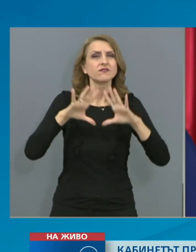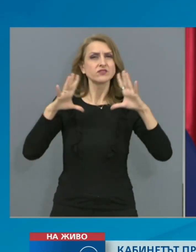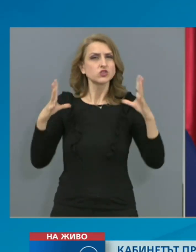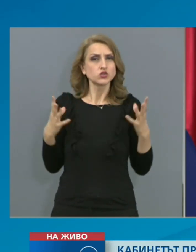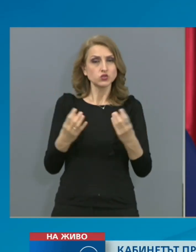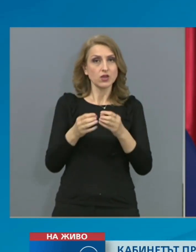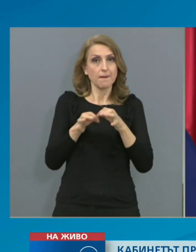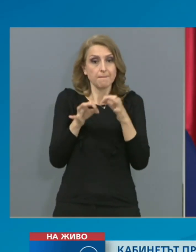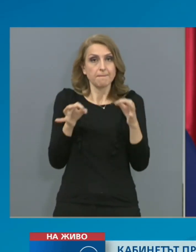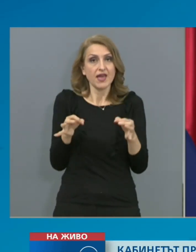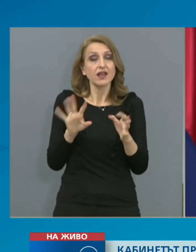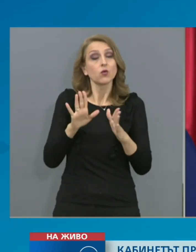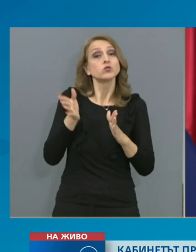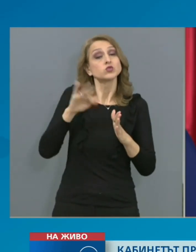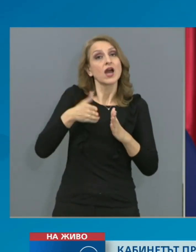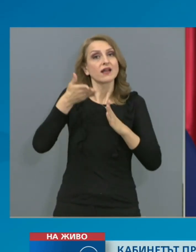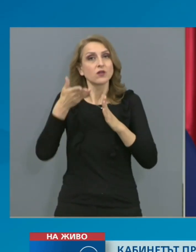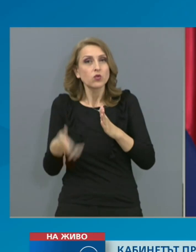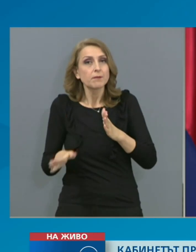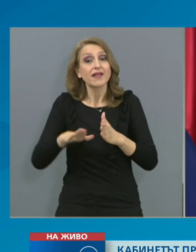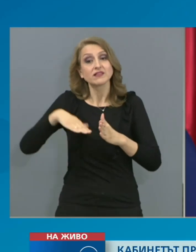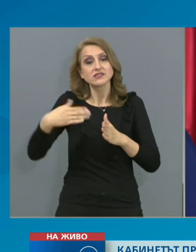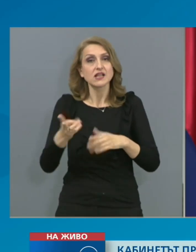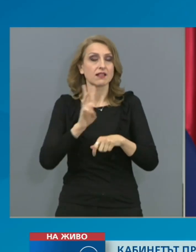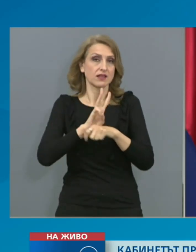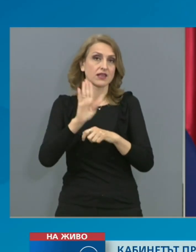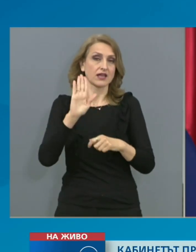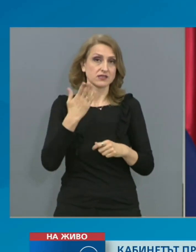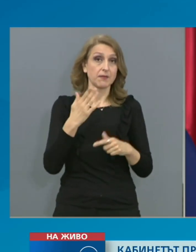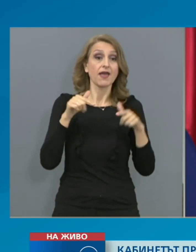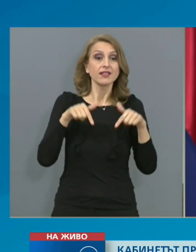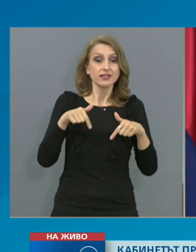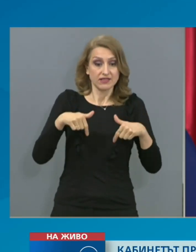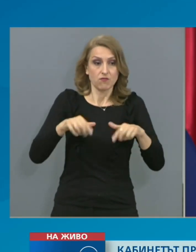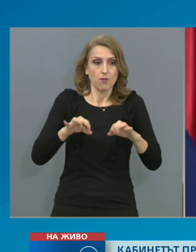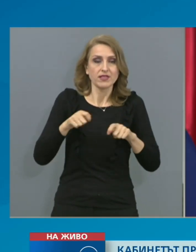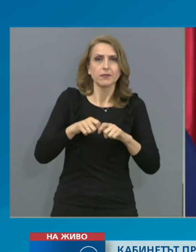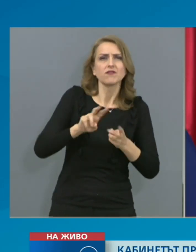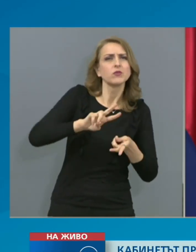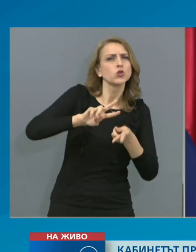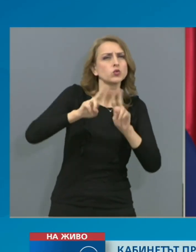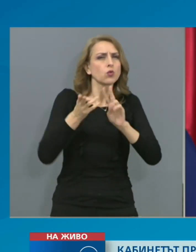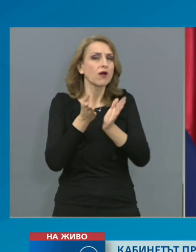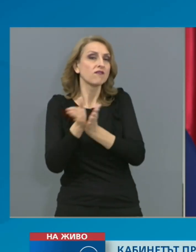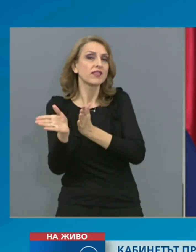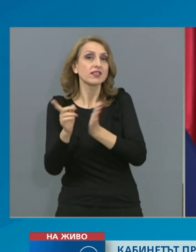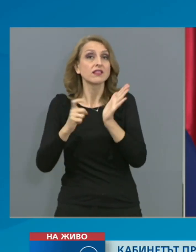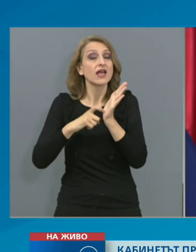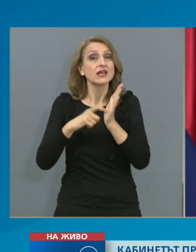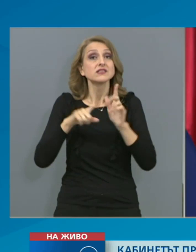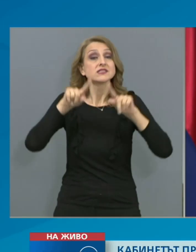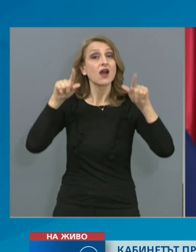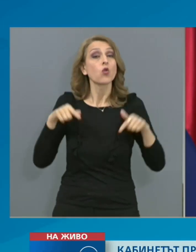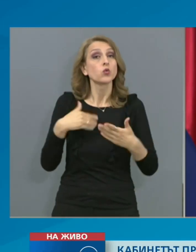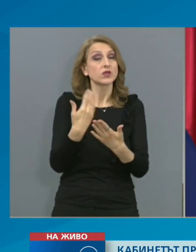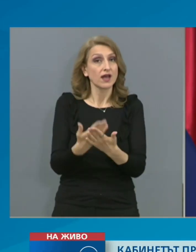от падането на изъвредното положение, като ги фиксира в друг тип законодателство. Което не зависи от